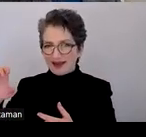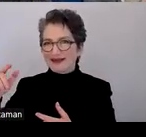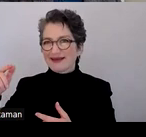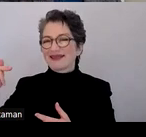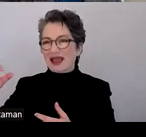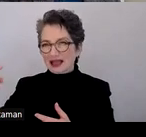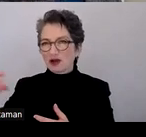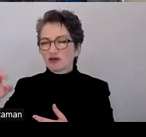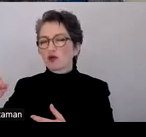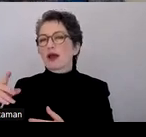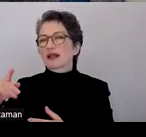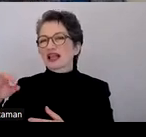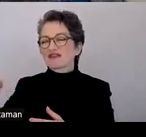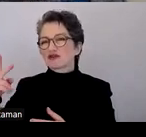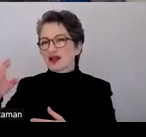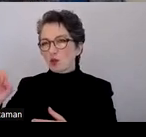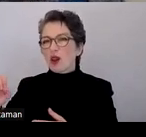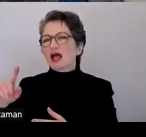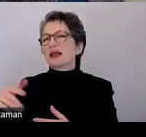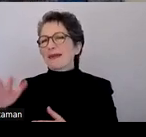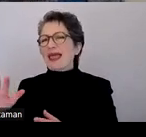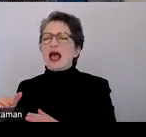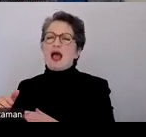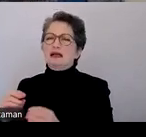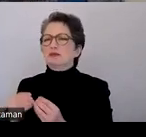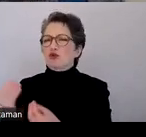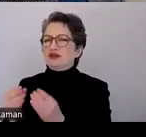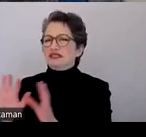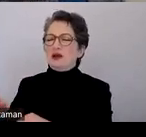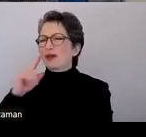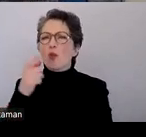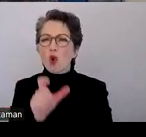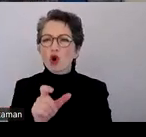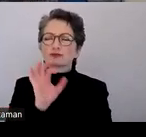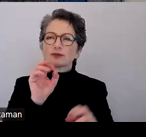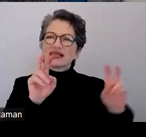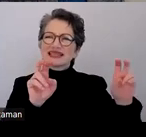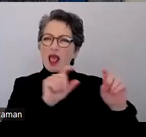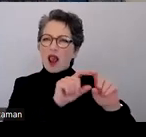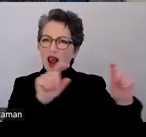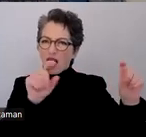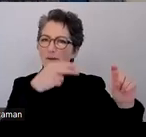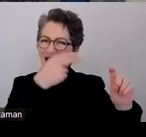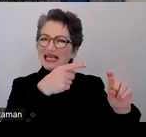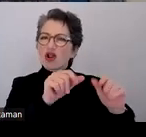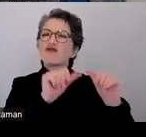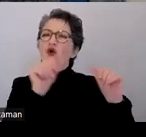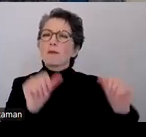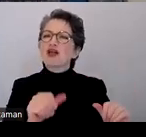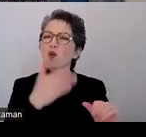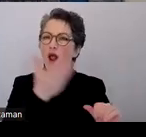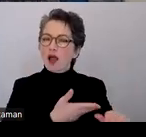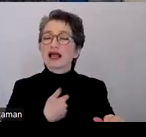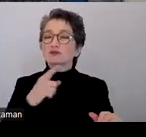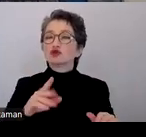aber das ist jetzt ein bisschen Insider-mäßig. Also wenn ich in Word einen Titel markiere als Formatvorlage, dann muss ich das im